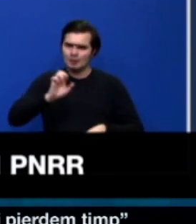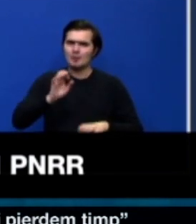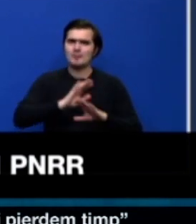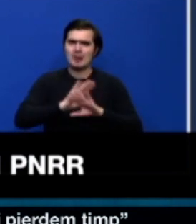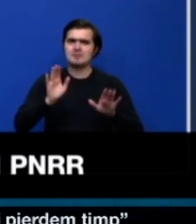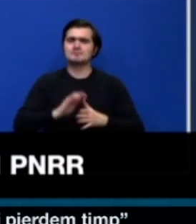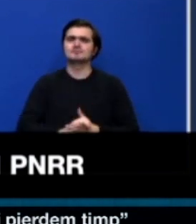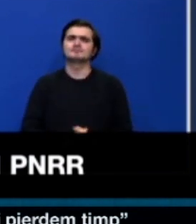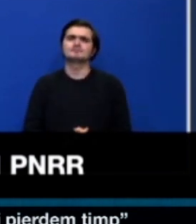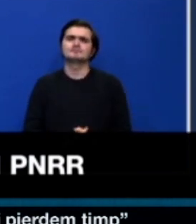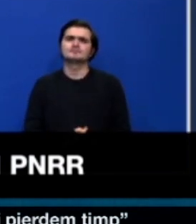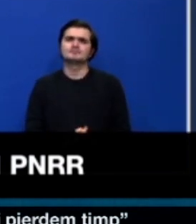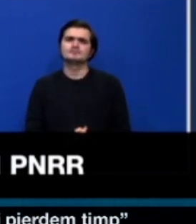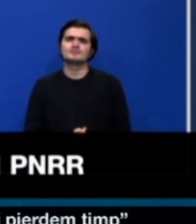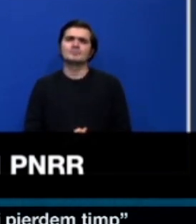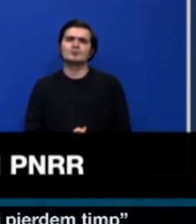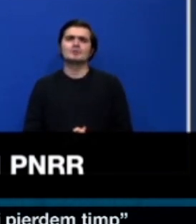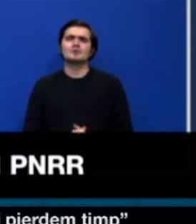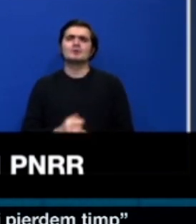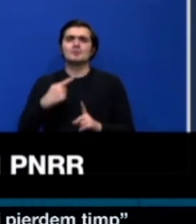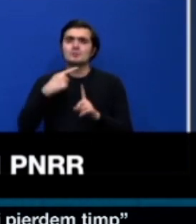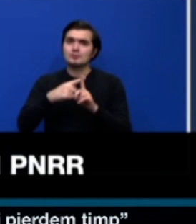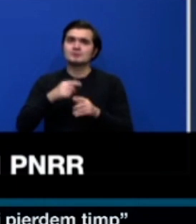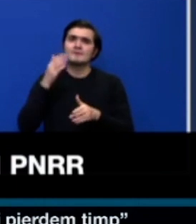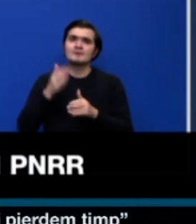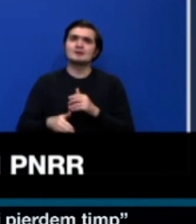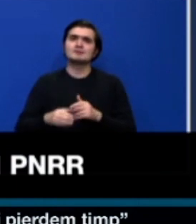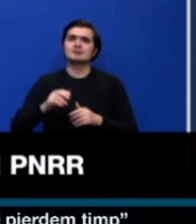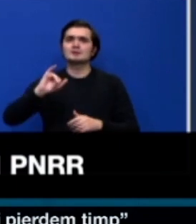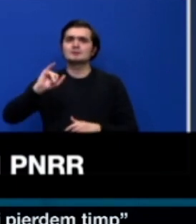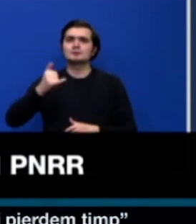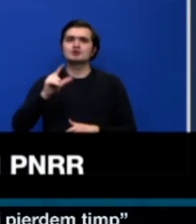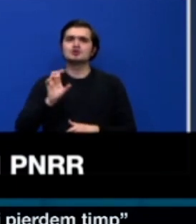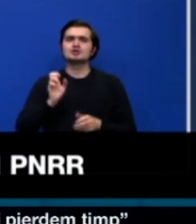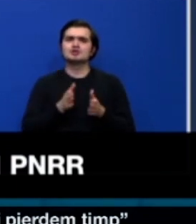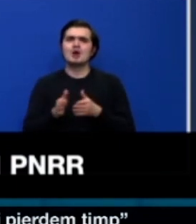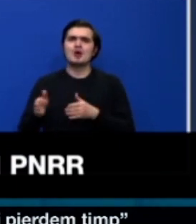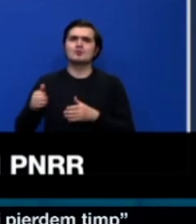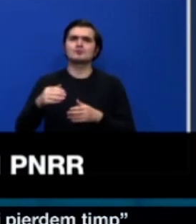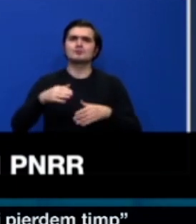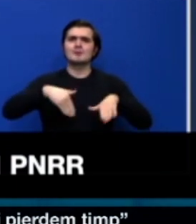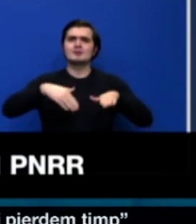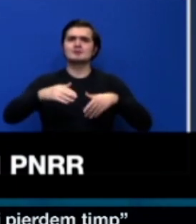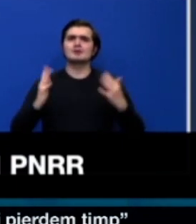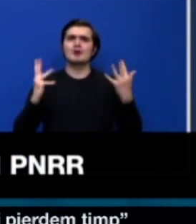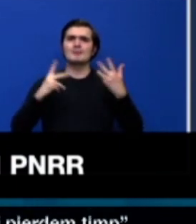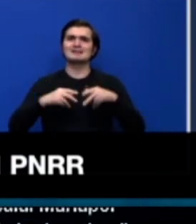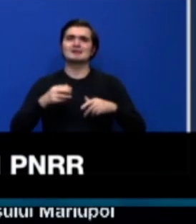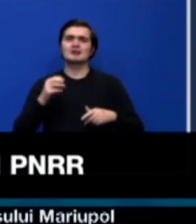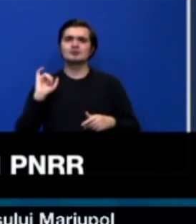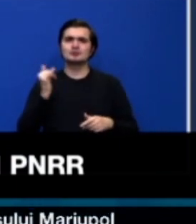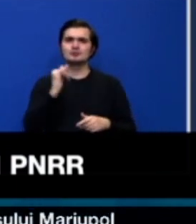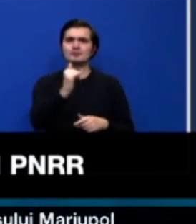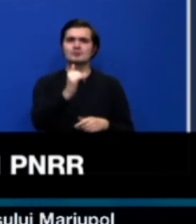De asemenea, este finalizat jalonul de la Ministerul Antreprenorției și Turismului legat de